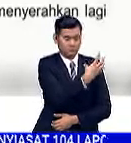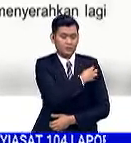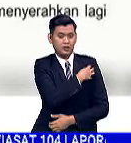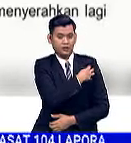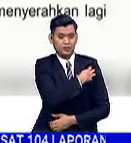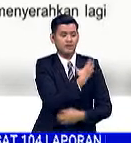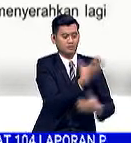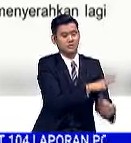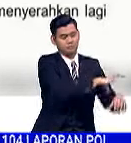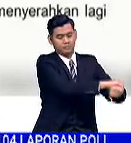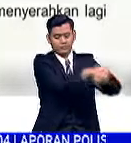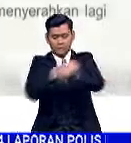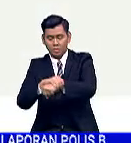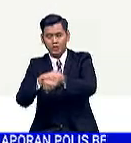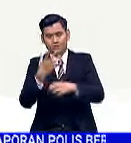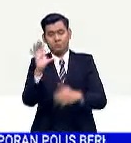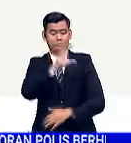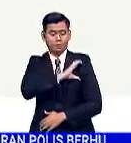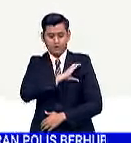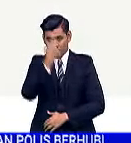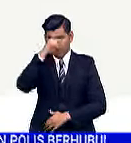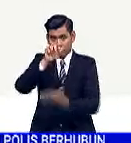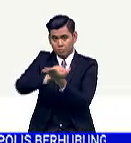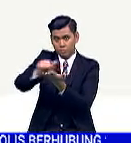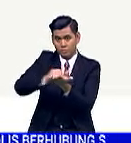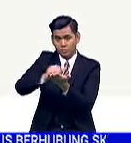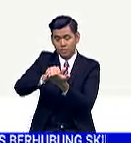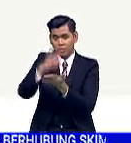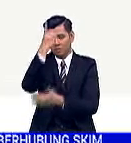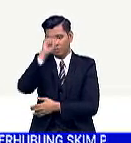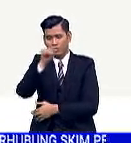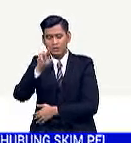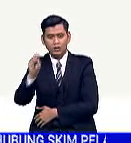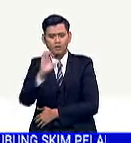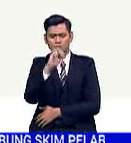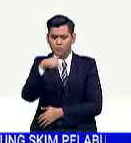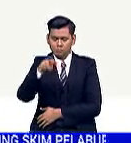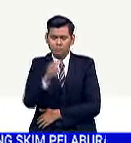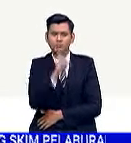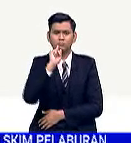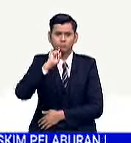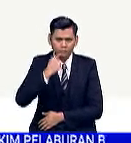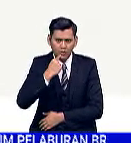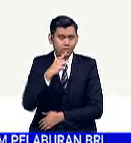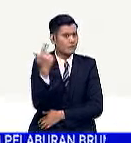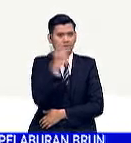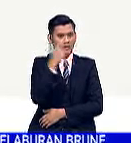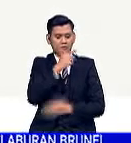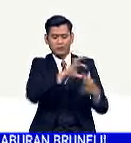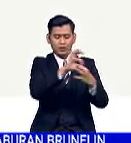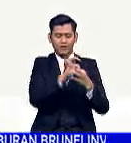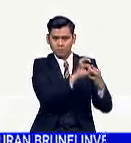berkenaan bagi membantu siasatan. Datuk Seri Azam turut menegaskan SPRM memandang serius dan tidak akan